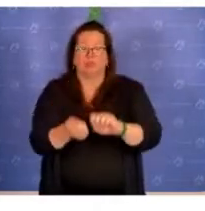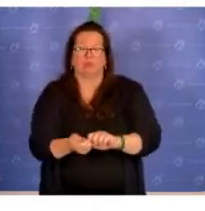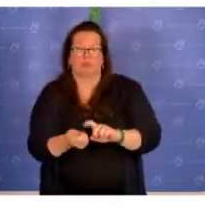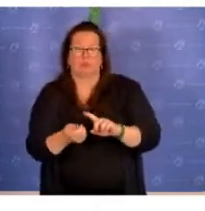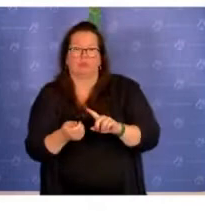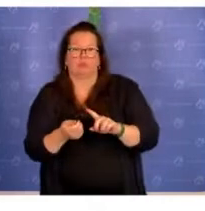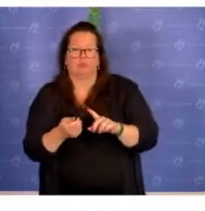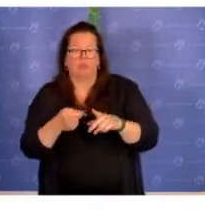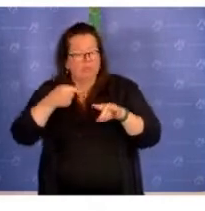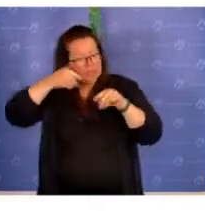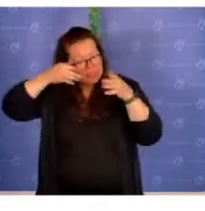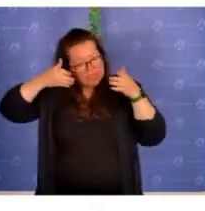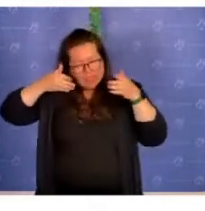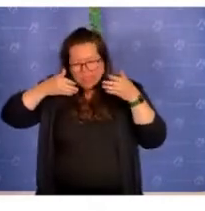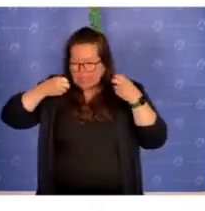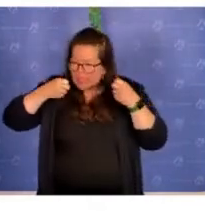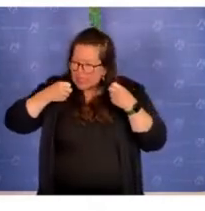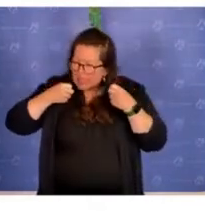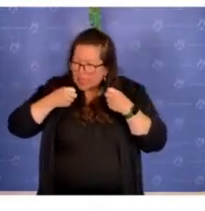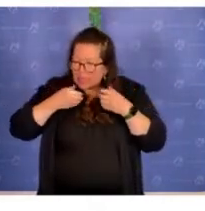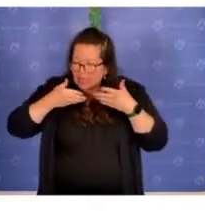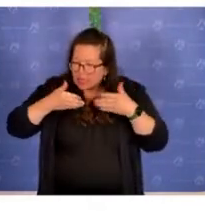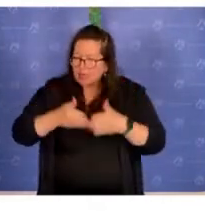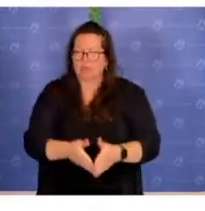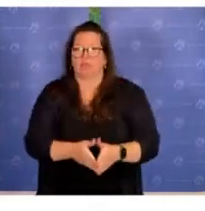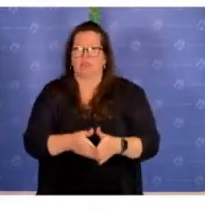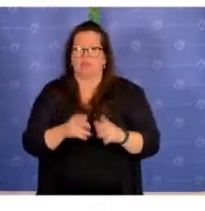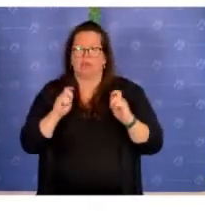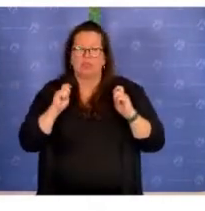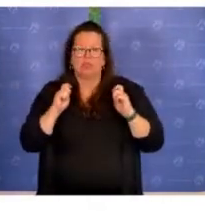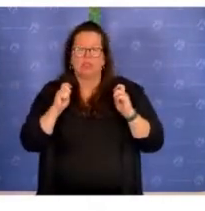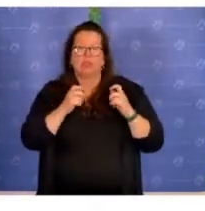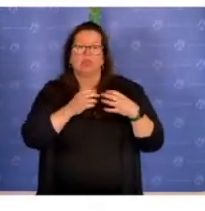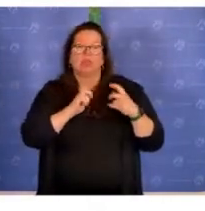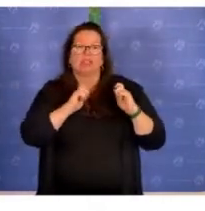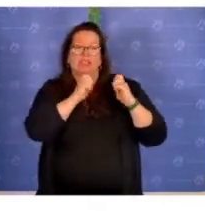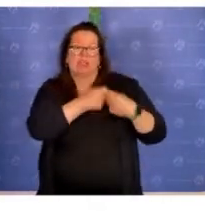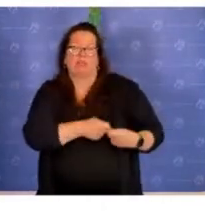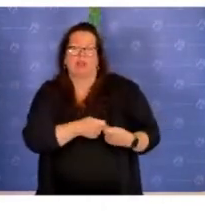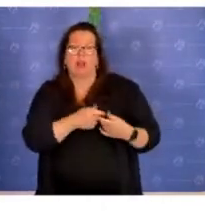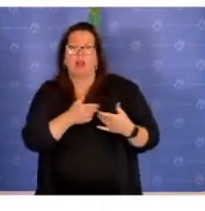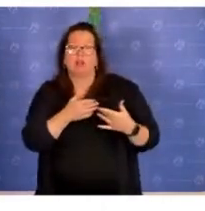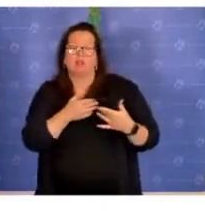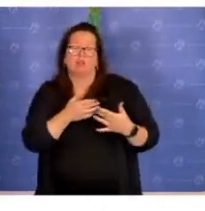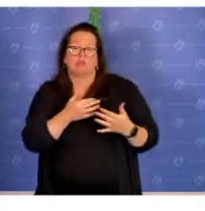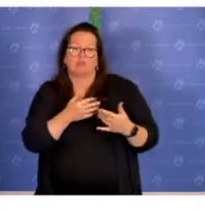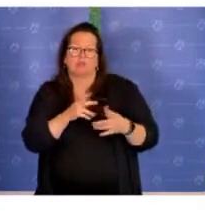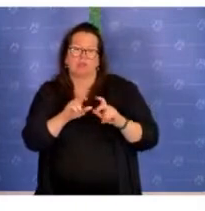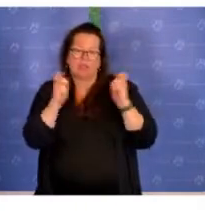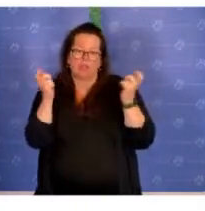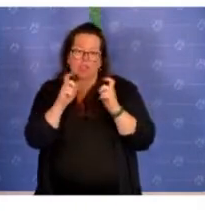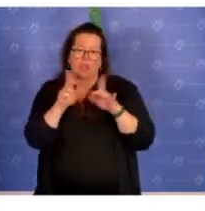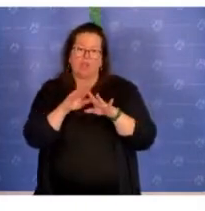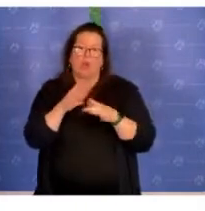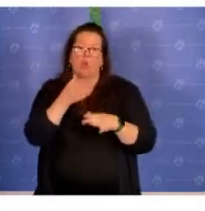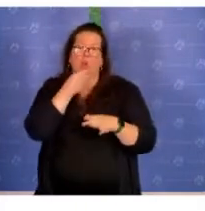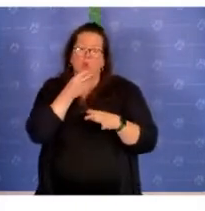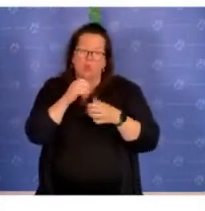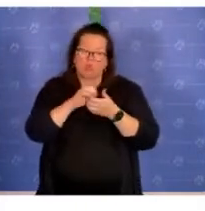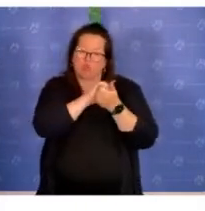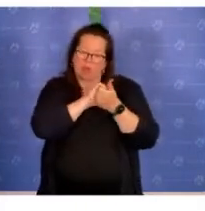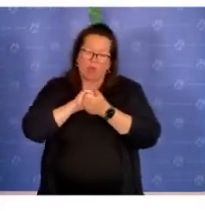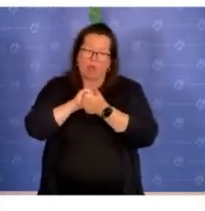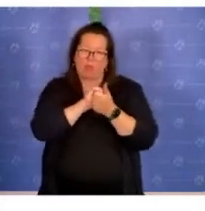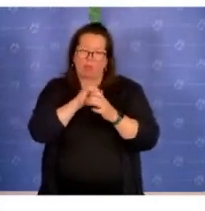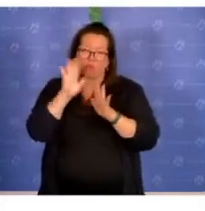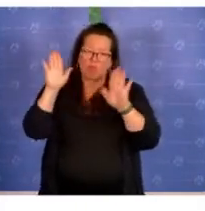ist, sondern intensiv unter Beteiligung der Zivilgesellschaft, der jüdischen Community, mit einem sehr, sehr umfangreichen Konsolidierungs und